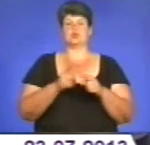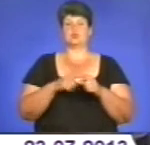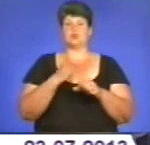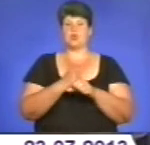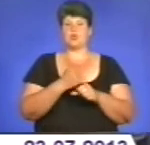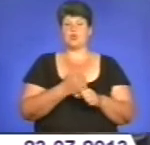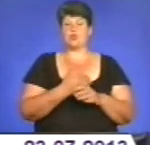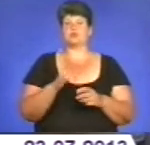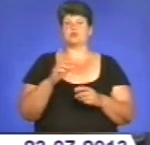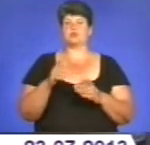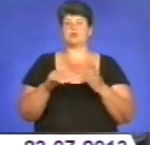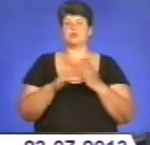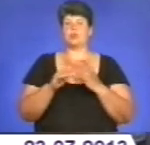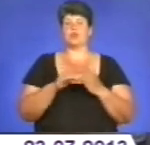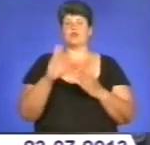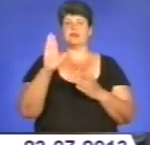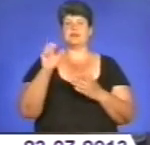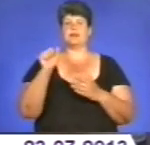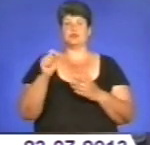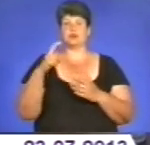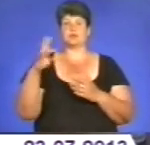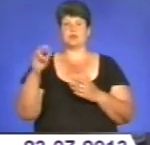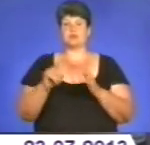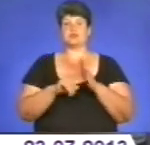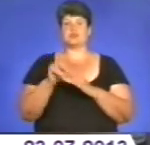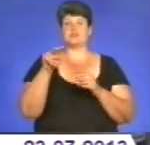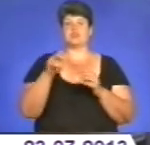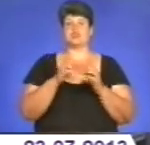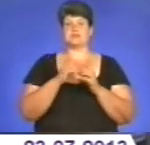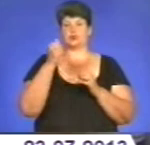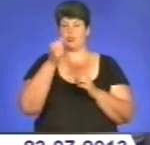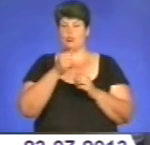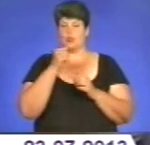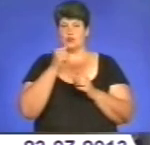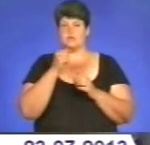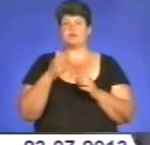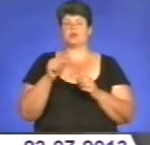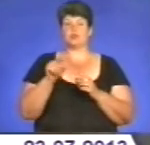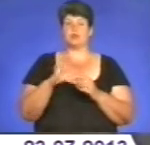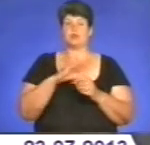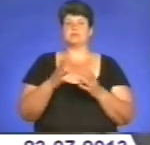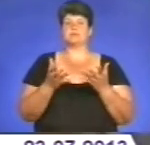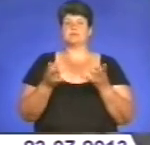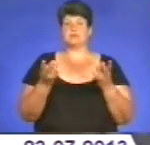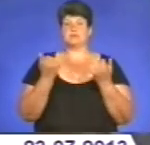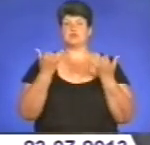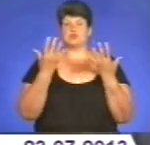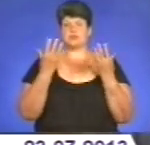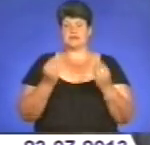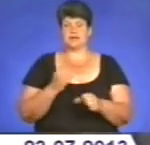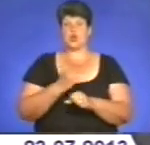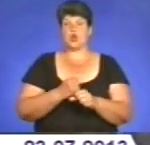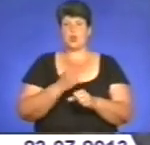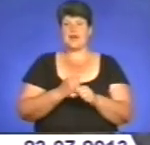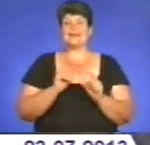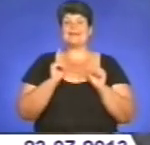адміністрації Валентина Анатоновича Хоптіна почали ще у 2010 році. Таким чином нам приходиться на сьогоднішній день доробляти